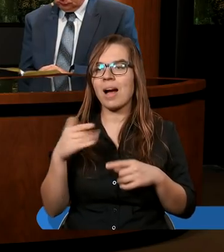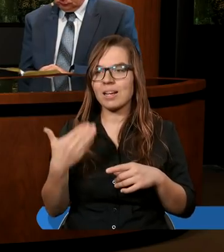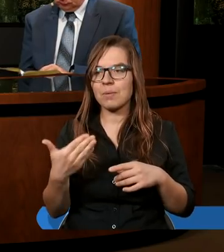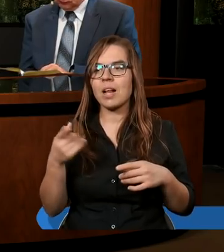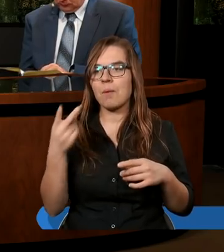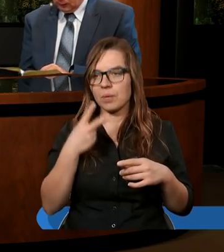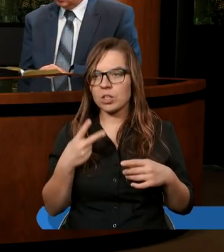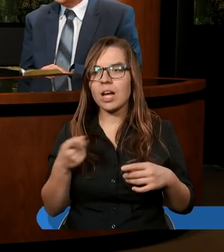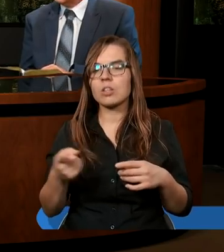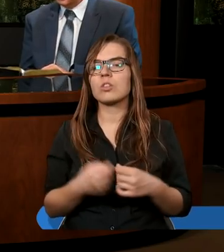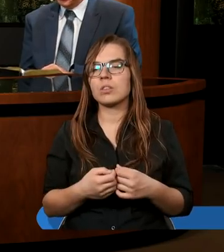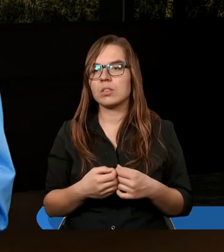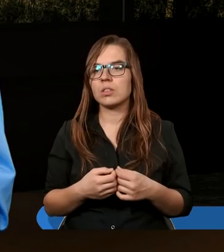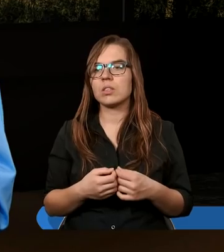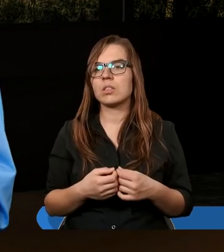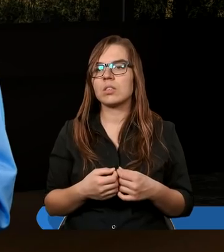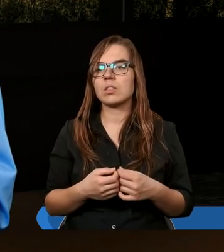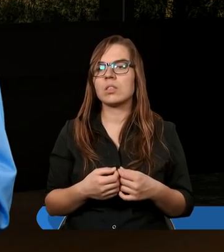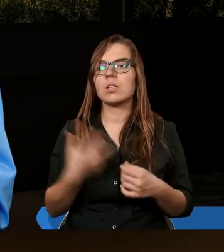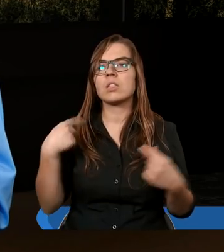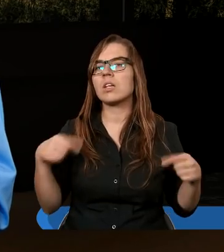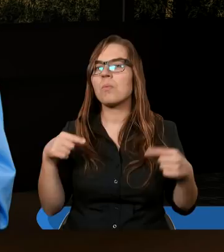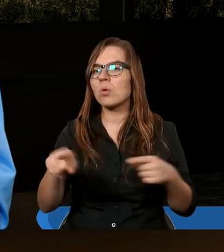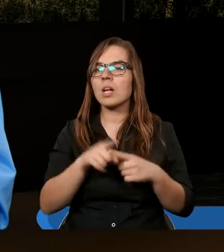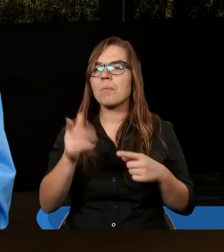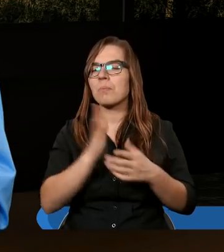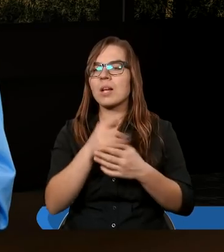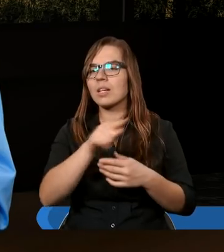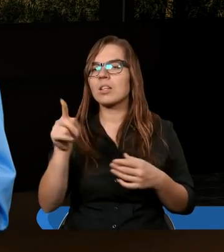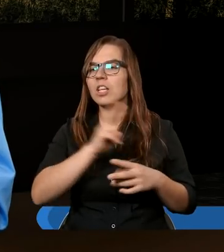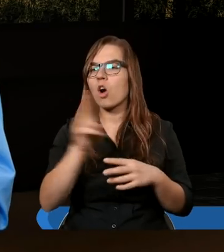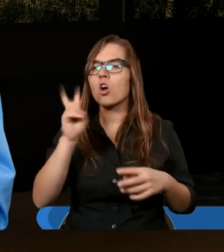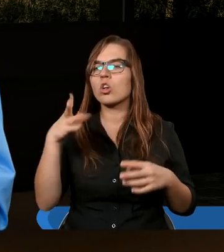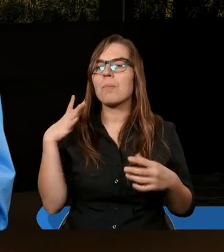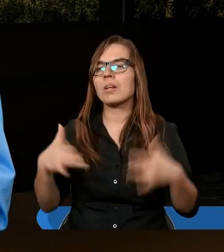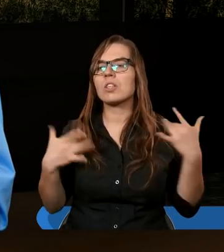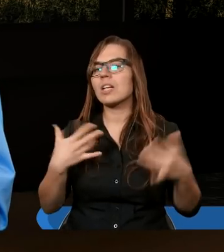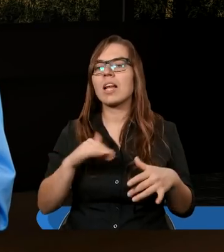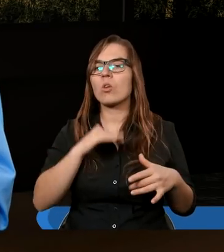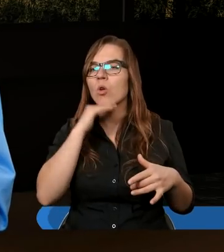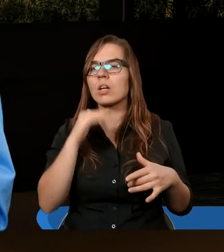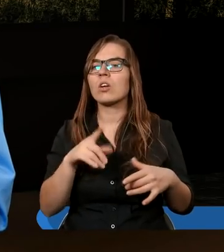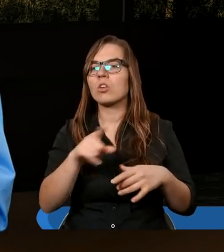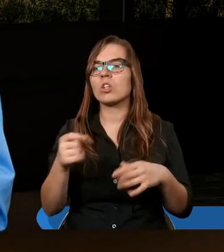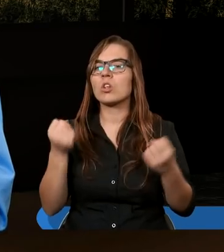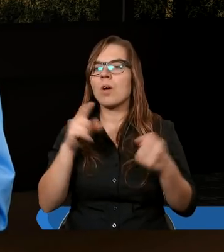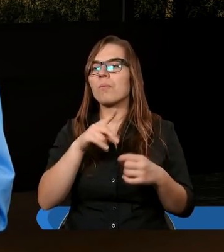Maksymilian, przeczytasz? Nie było też między nimi nikogo, który by cierpiał niedostatek. Ci bowiem, którzy posiadali